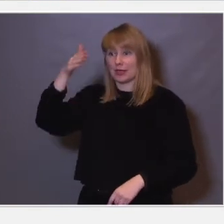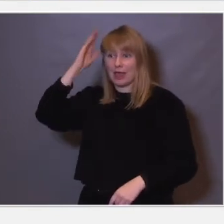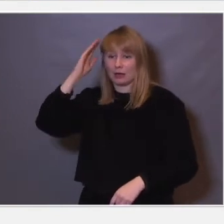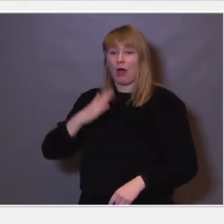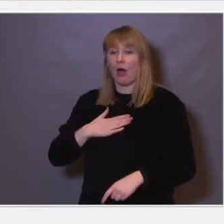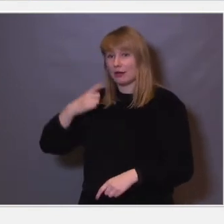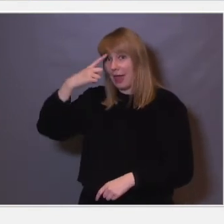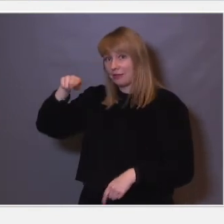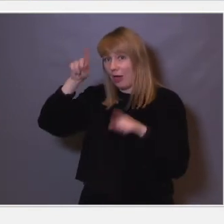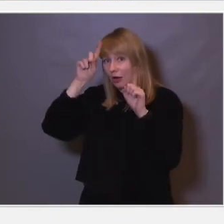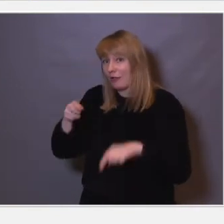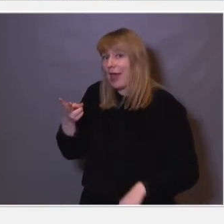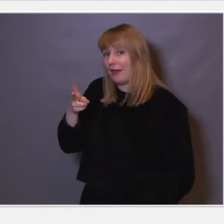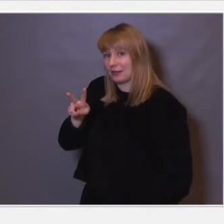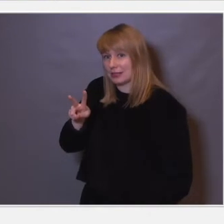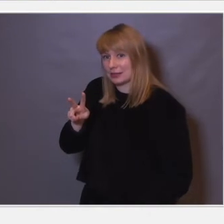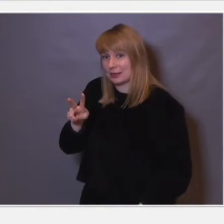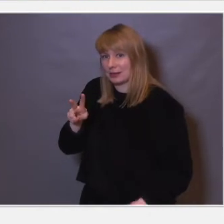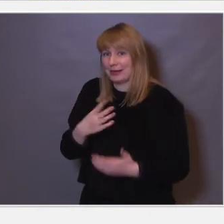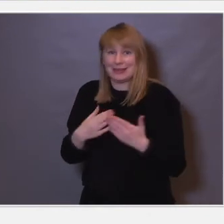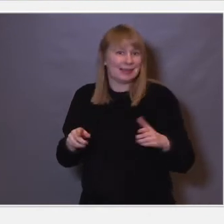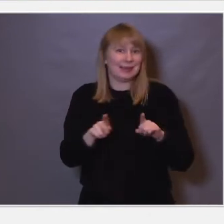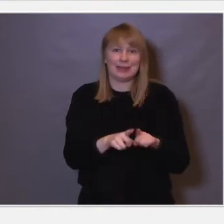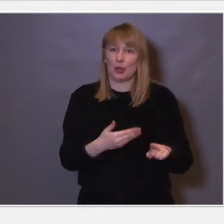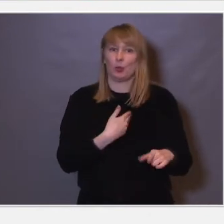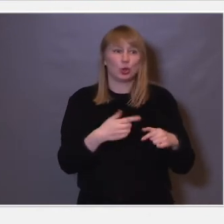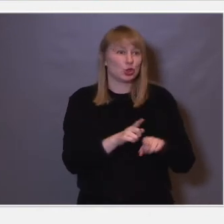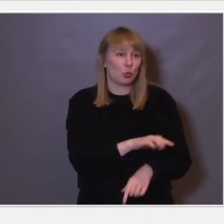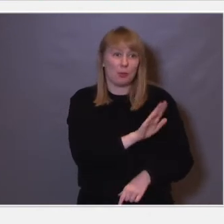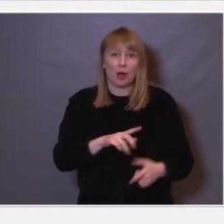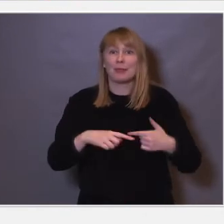også har evne til endring, om ikke i like stor grad som hos barn.